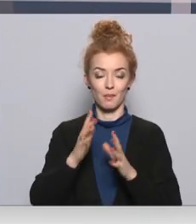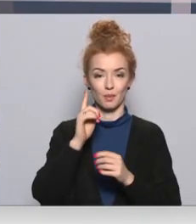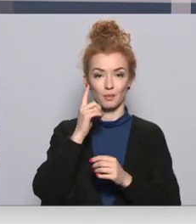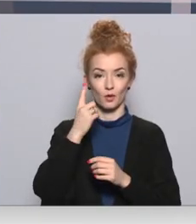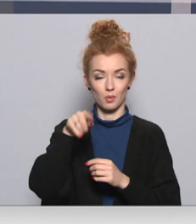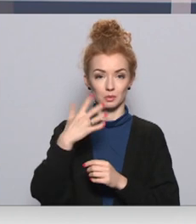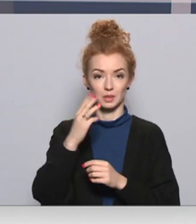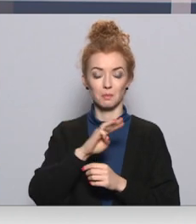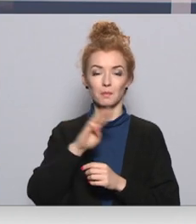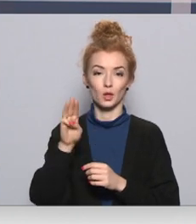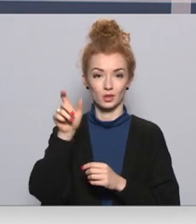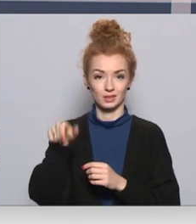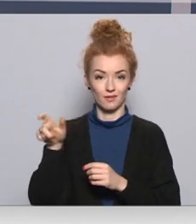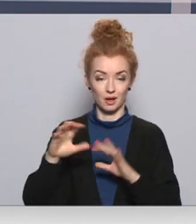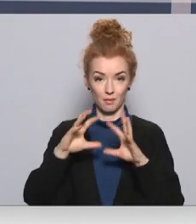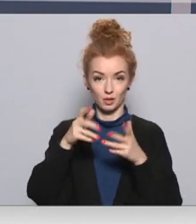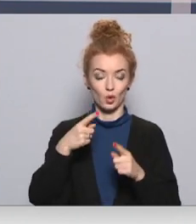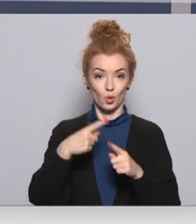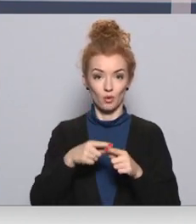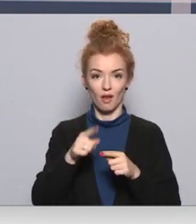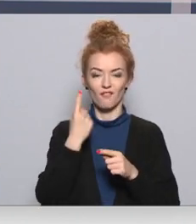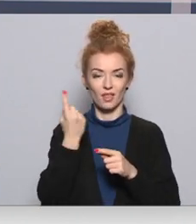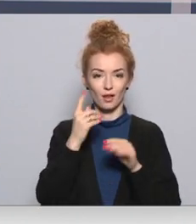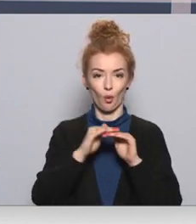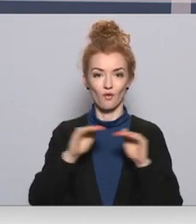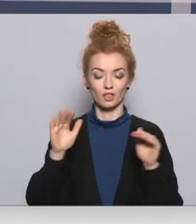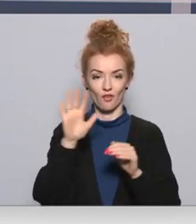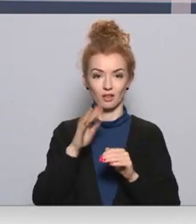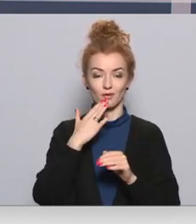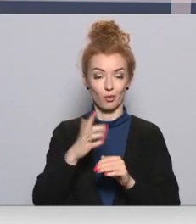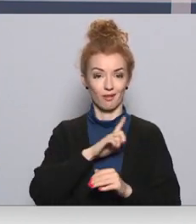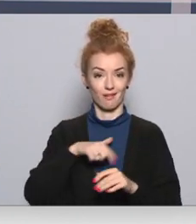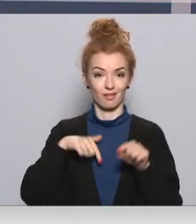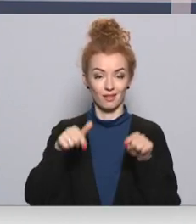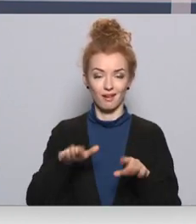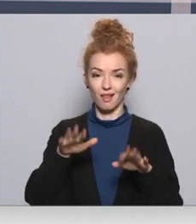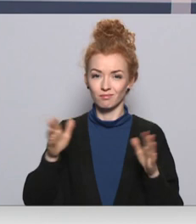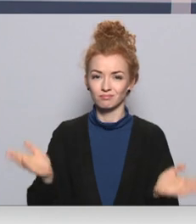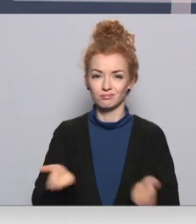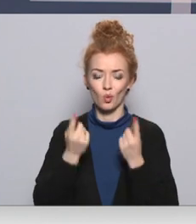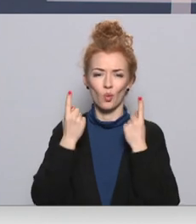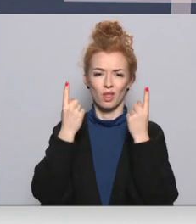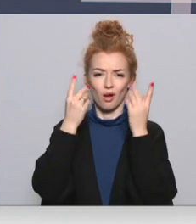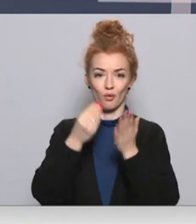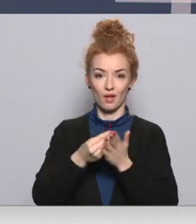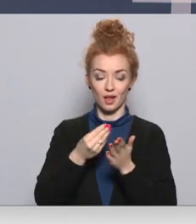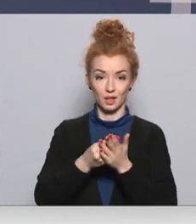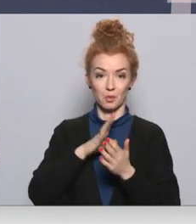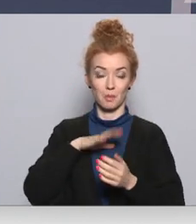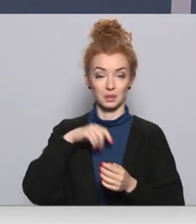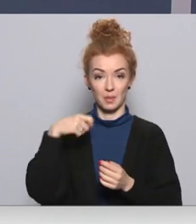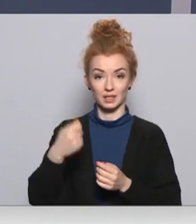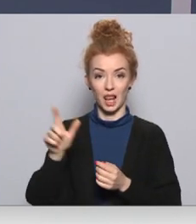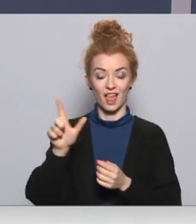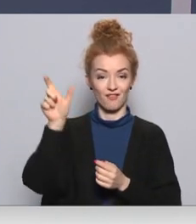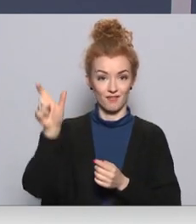cilvēku pasaulē, un tā ir vienīga oficiālā valsts valoda Latvijā. Lai izceltu tās unikālo vērtību pēc prezidenta Egilia